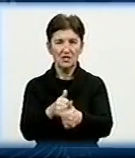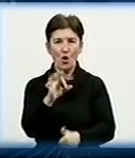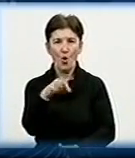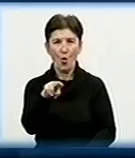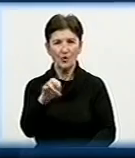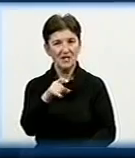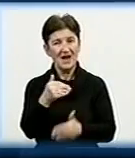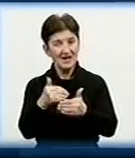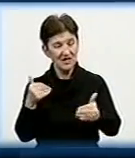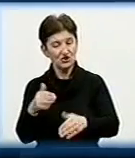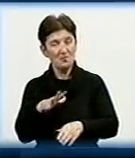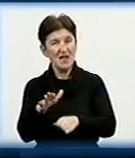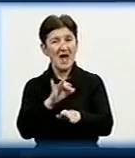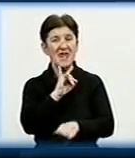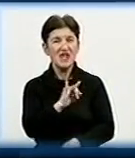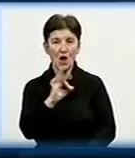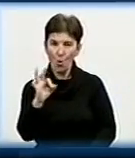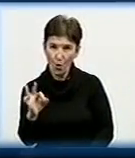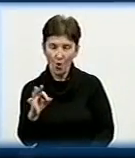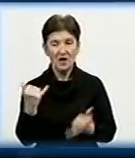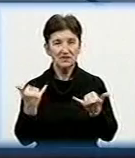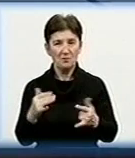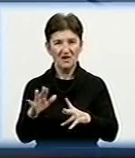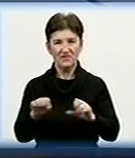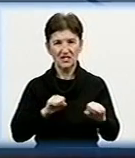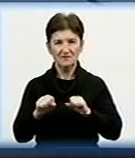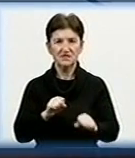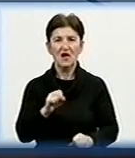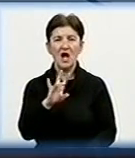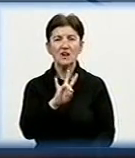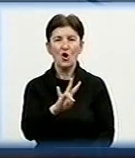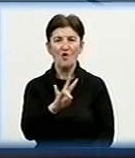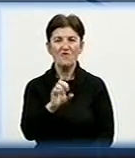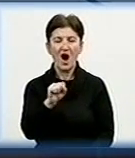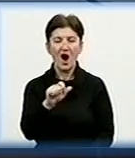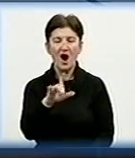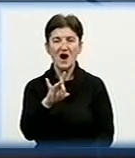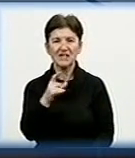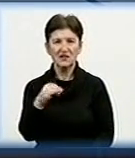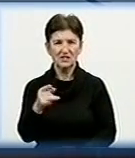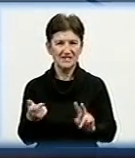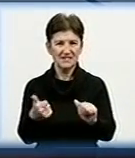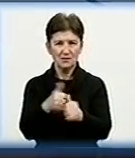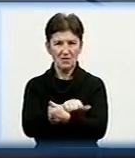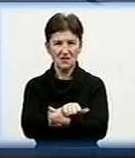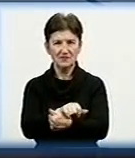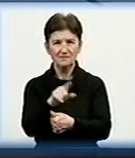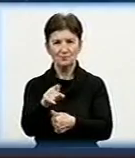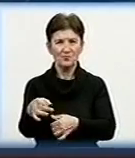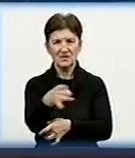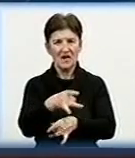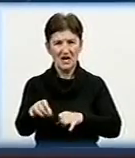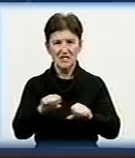вона була виконуюча обов'язки. Також відбулася зміна і в керівництві Новоархангельського району Дмитра Зубова змінив на посаді керманича району